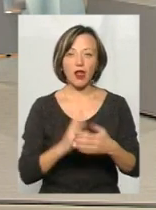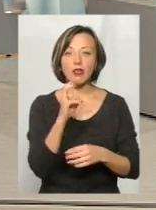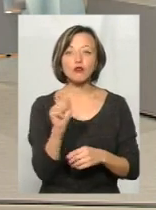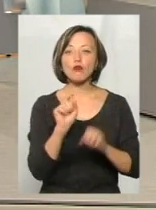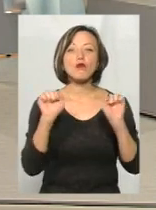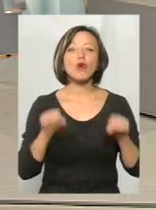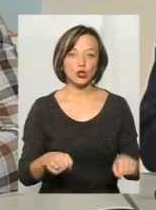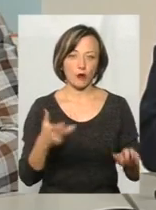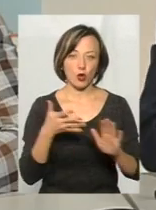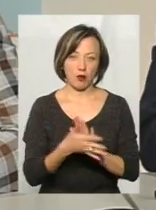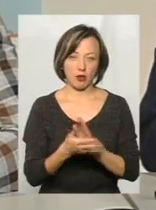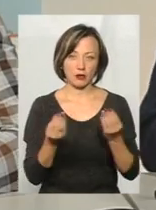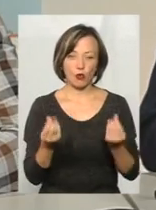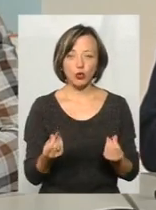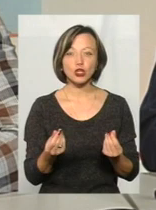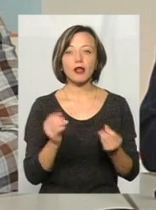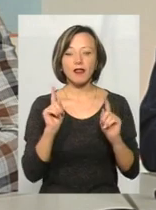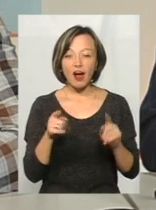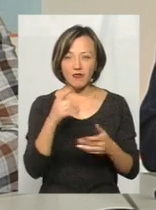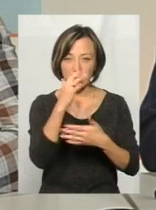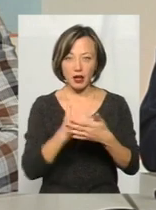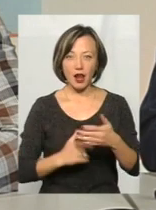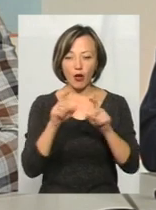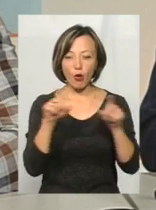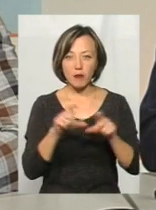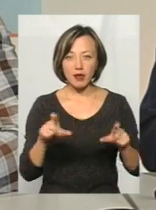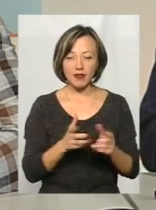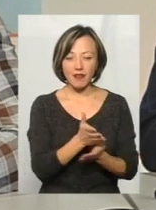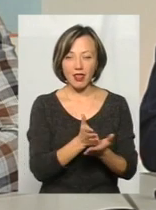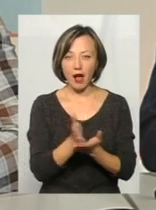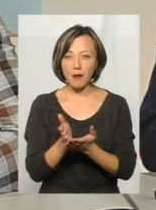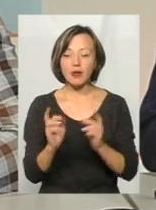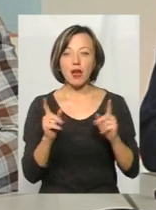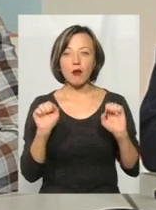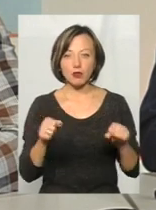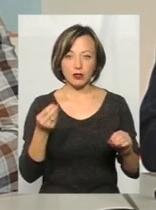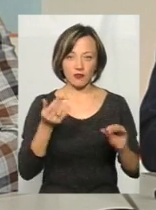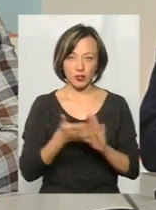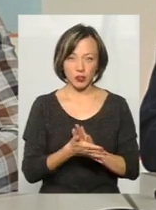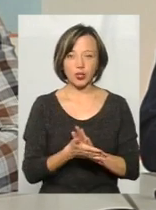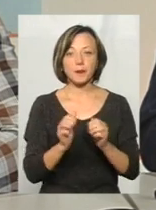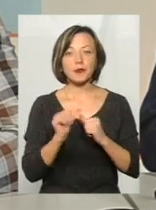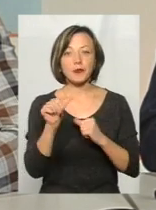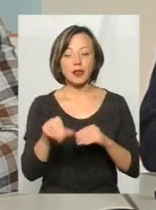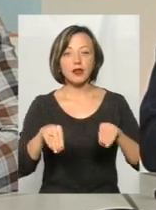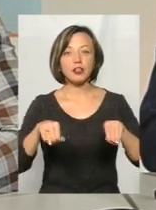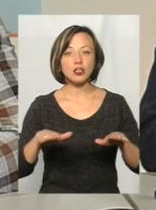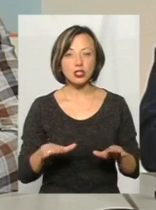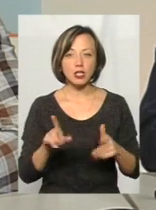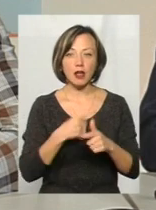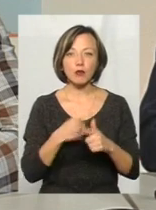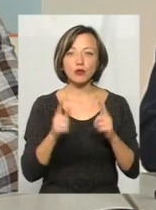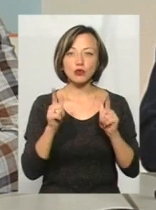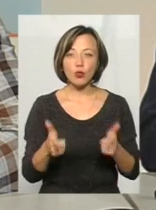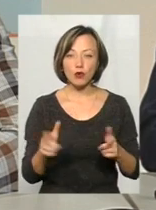що можна потратити. Даже перелік об'єктів напрямків інфраструктури, яким чином це витрачається. Крім того, рішення або